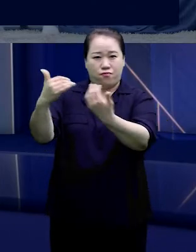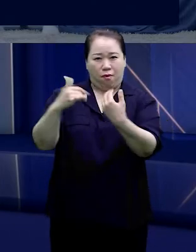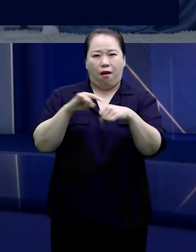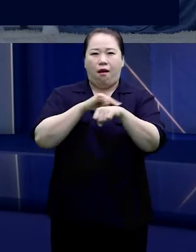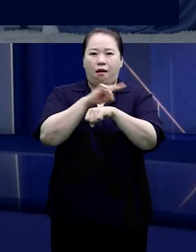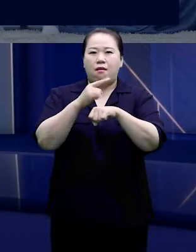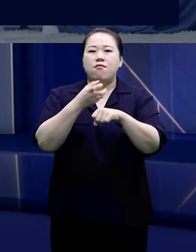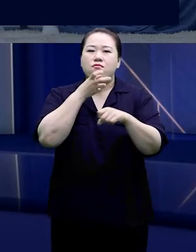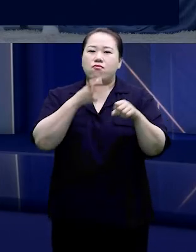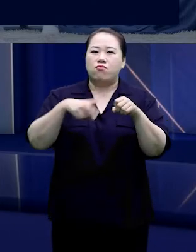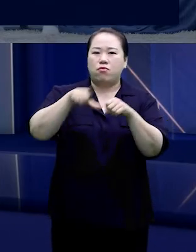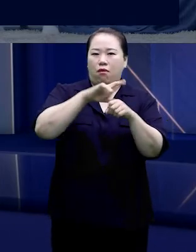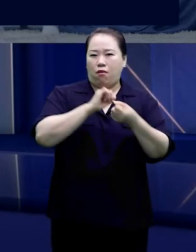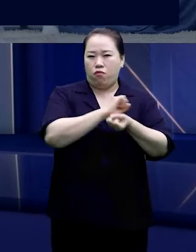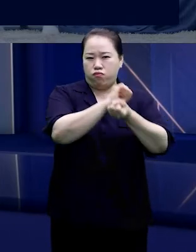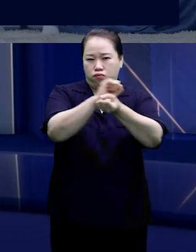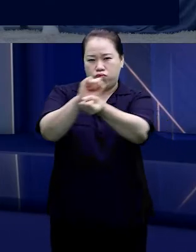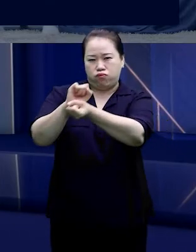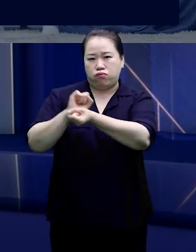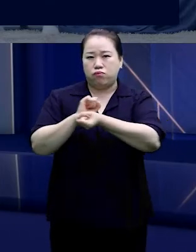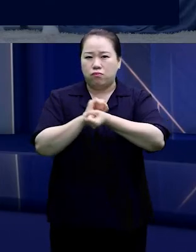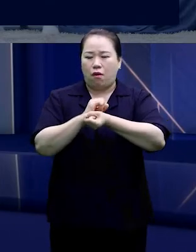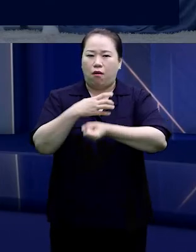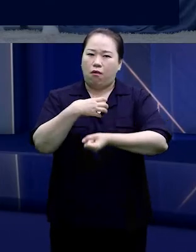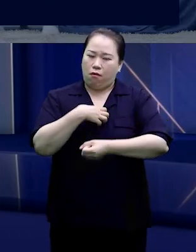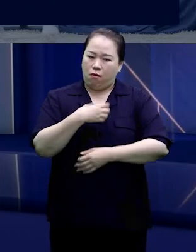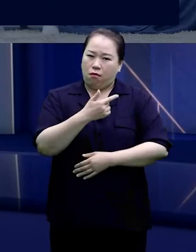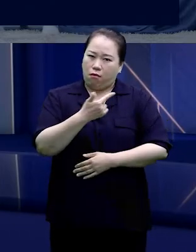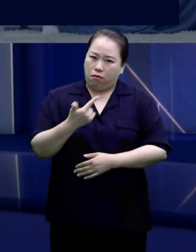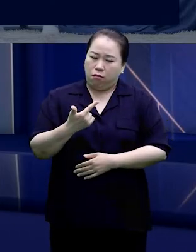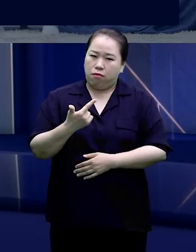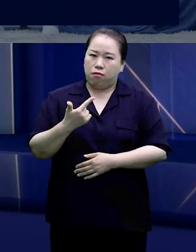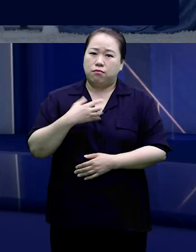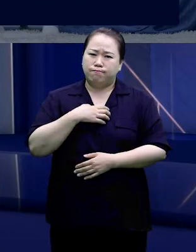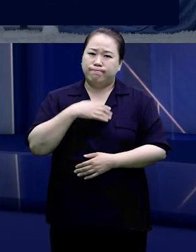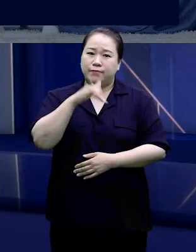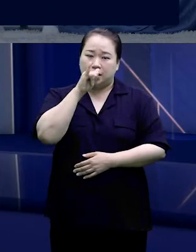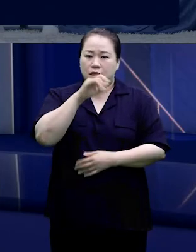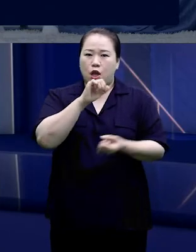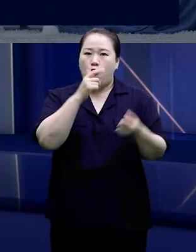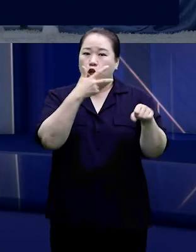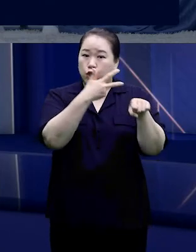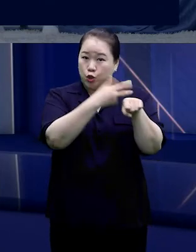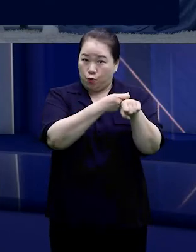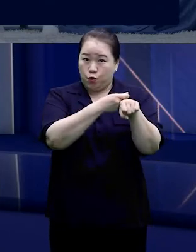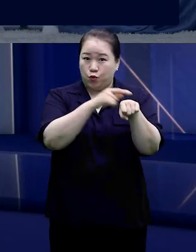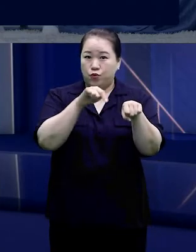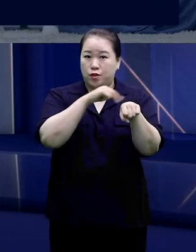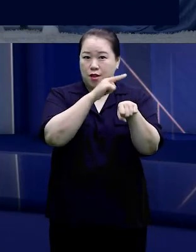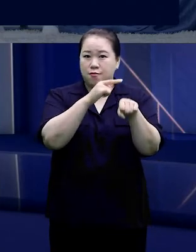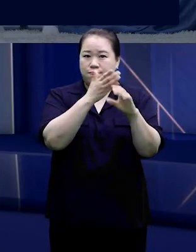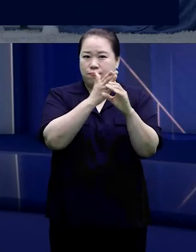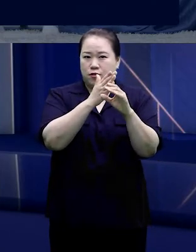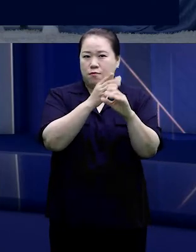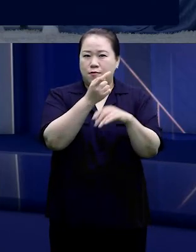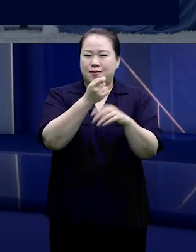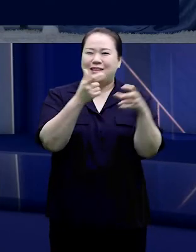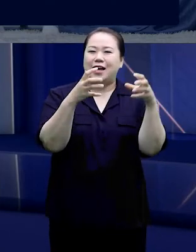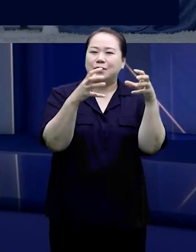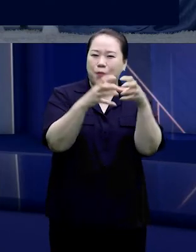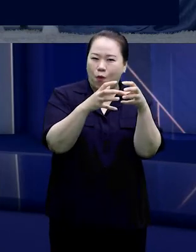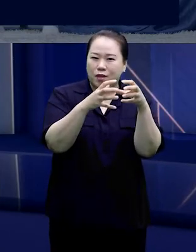유행이 비수도권으로 번질 가능성을 우려하면서 접종자를 중심으로 한 작은 모임과 가족 간